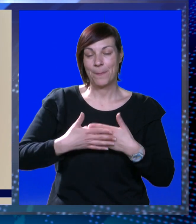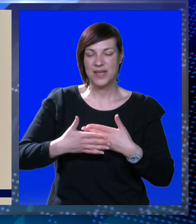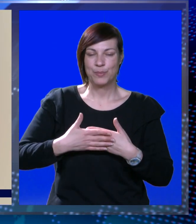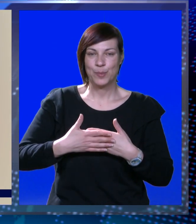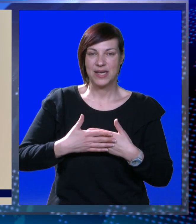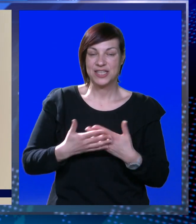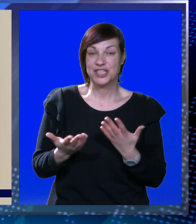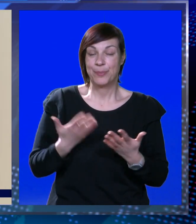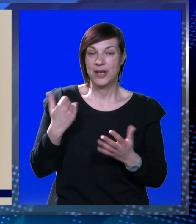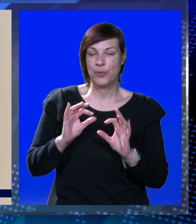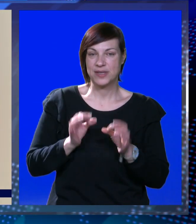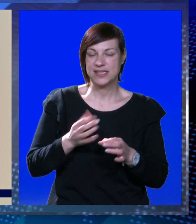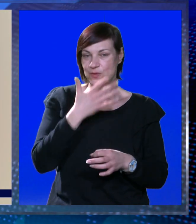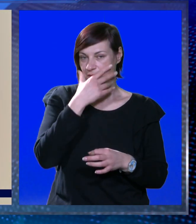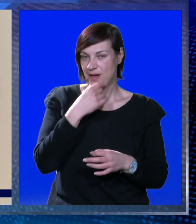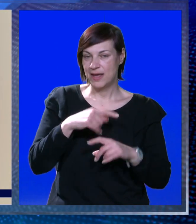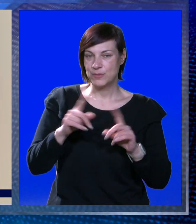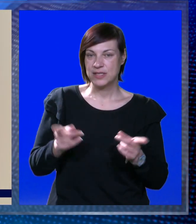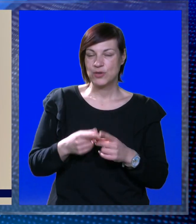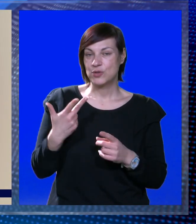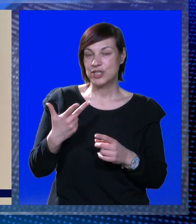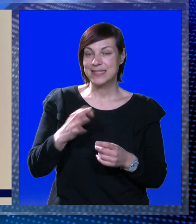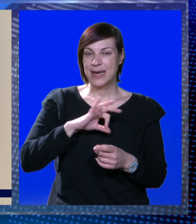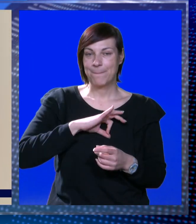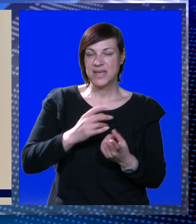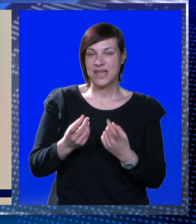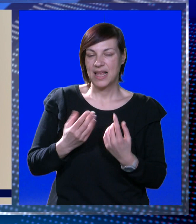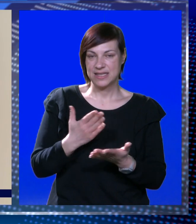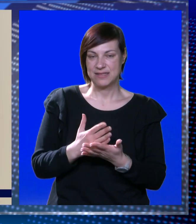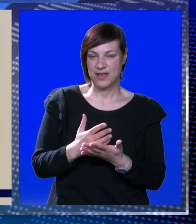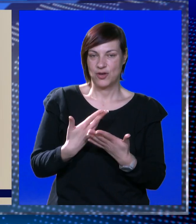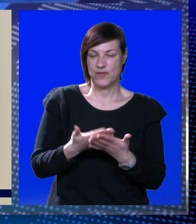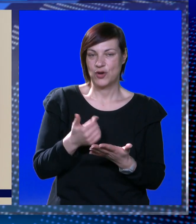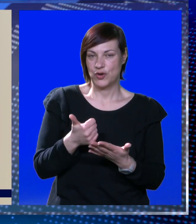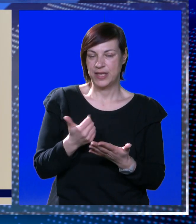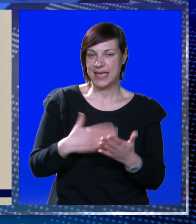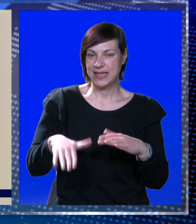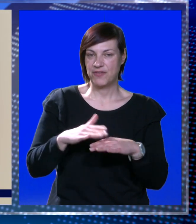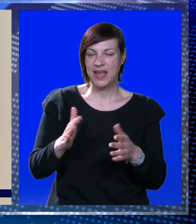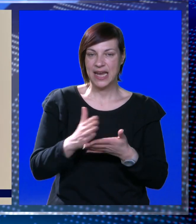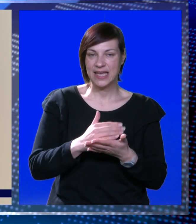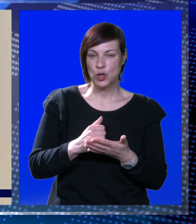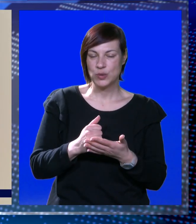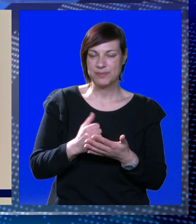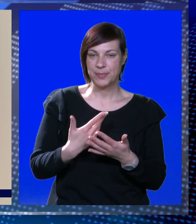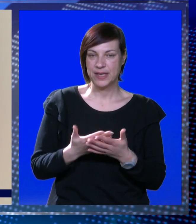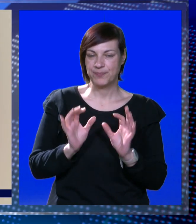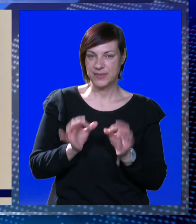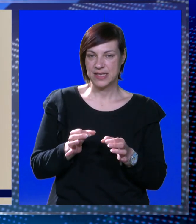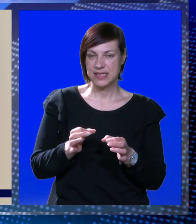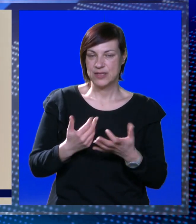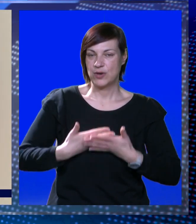moglo biti bliže. Evo, bilo bi sigurno to lijepo za okružiti tri medalja, ali svakako i ovako je jedan jako veliki uspjeh, te